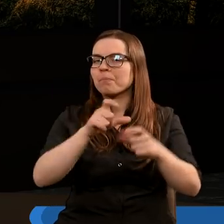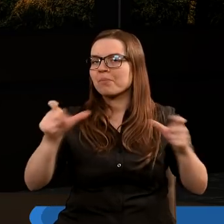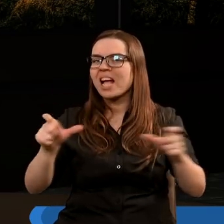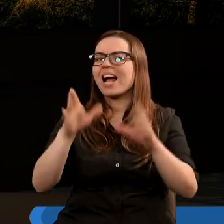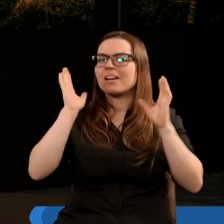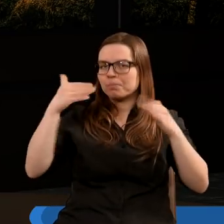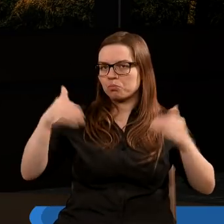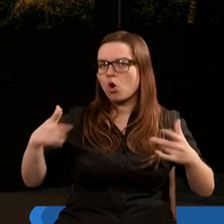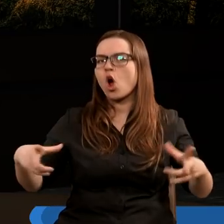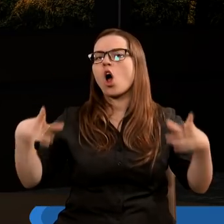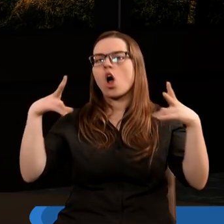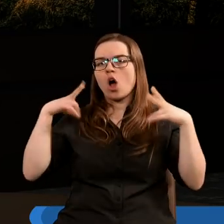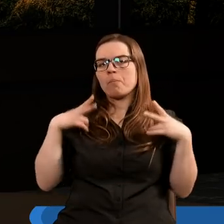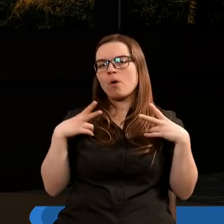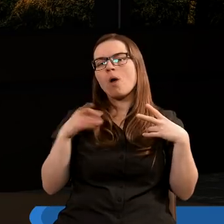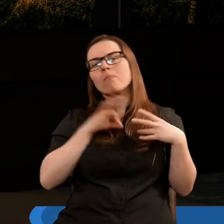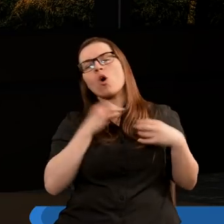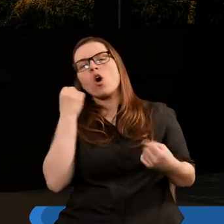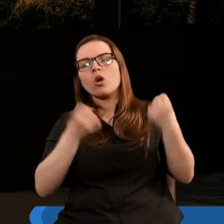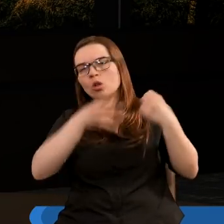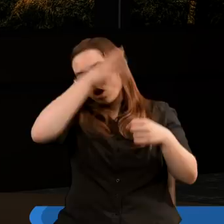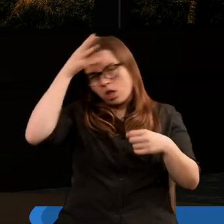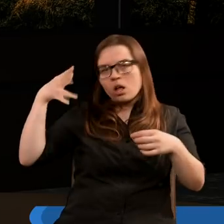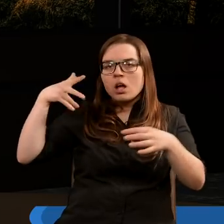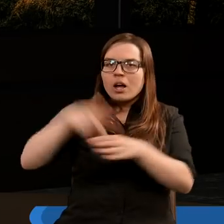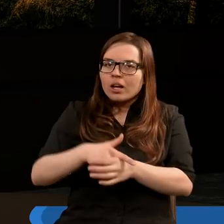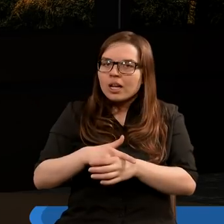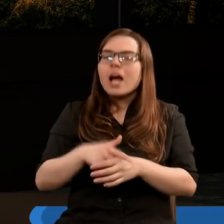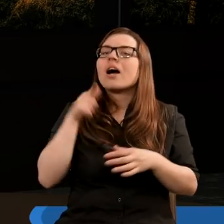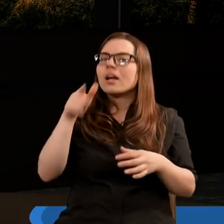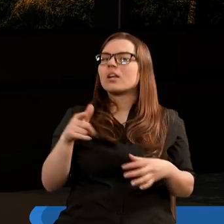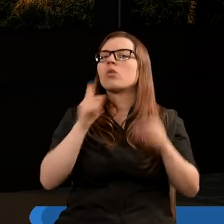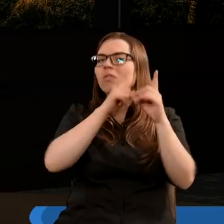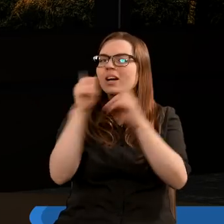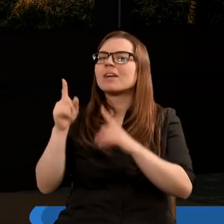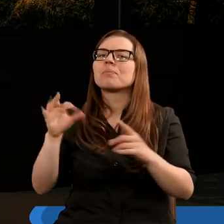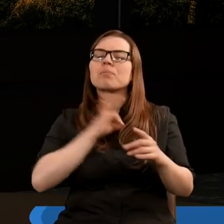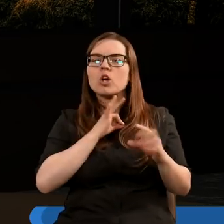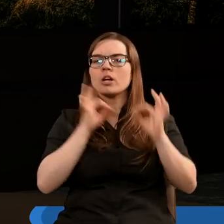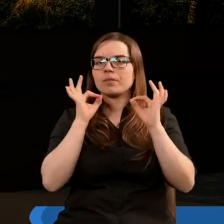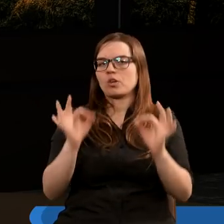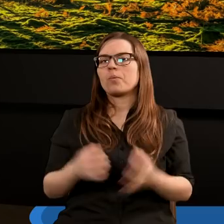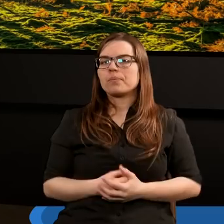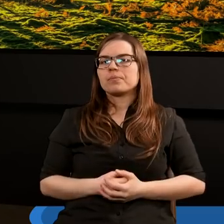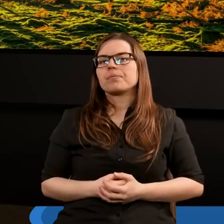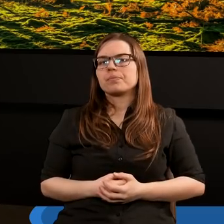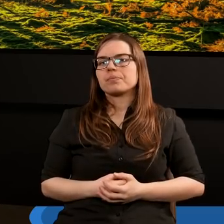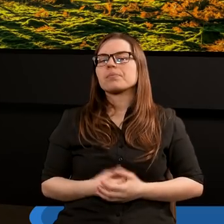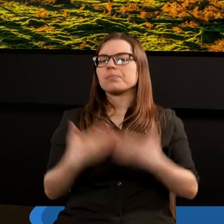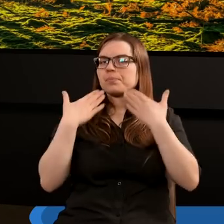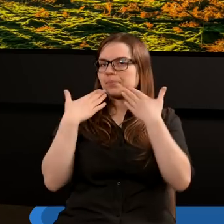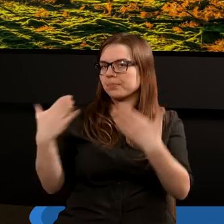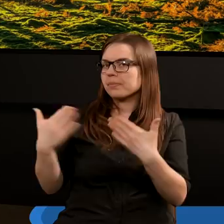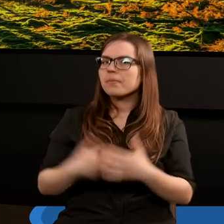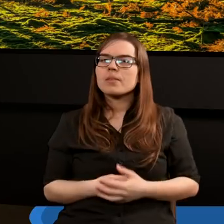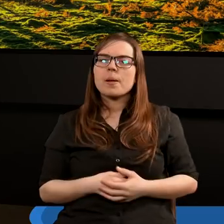tacy będą mogli odpocząć po swoich trudach. Ich czyny bowiem podążają za nimi. Bardzo